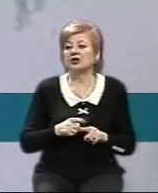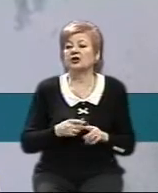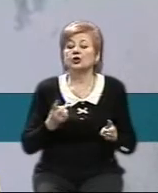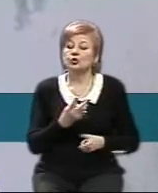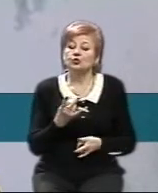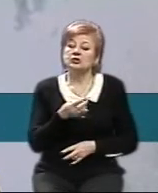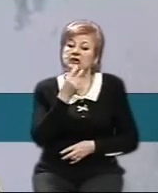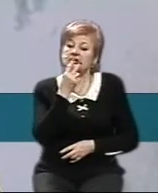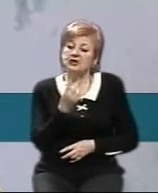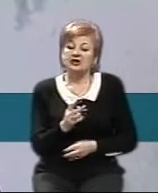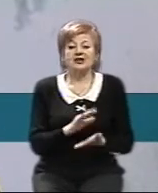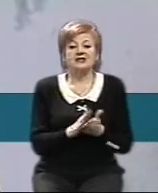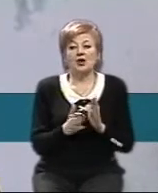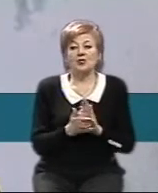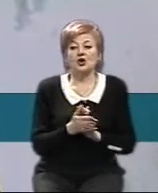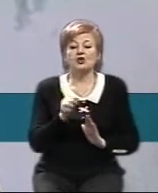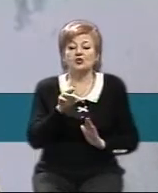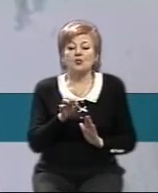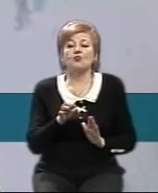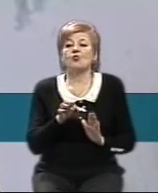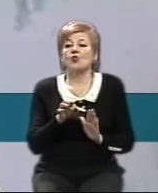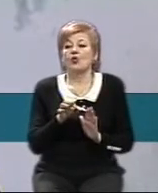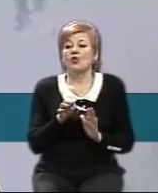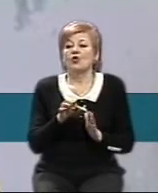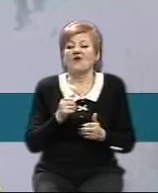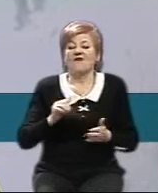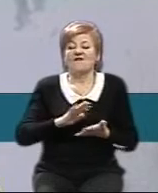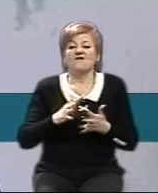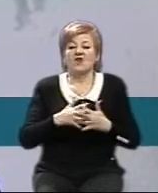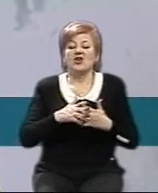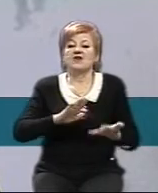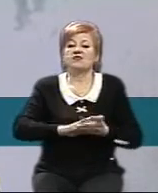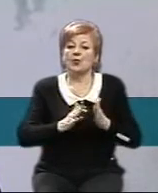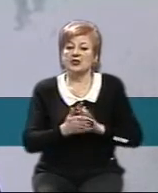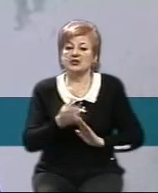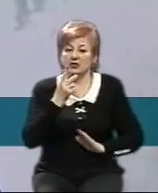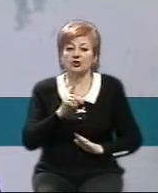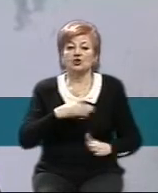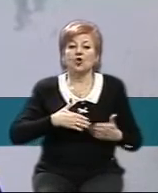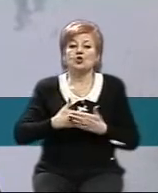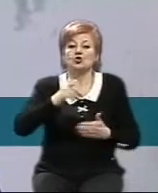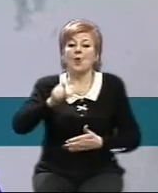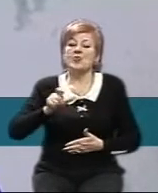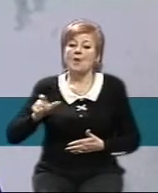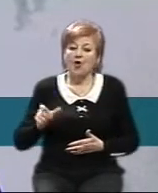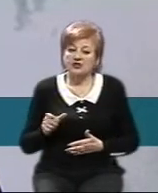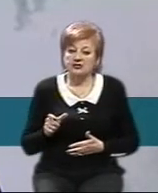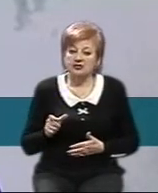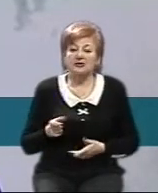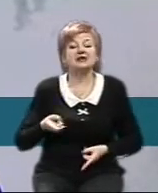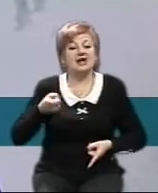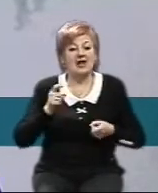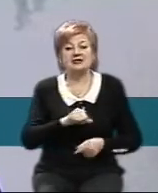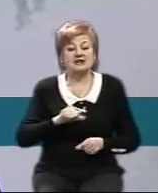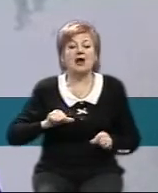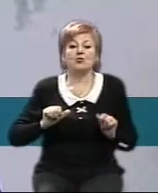дивитися на ситуацію про запровадження воєнного стану. Щодо добровольців, те, що ви говорите. Ну, насправді,